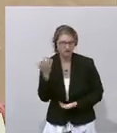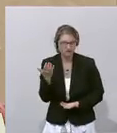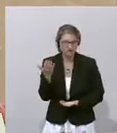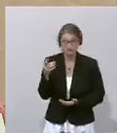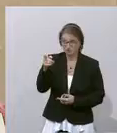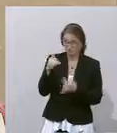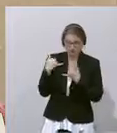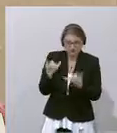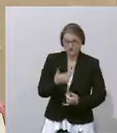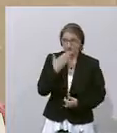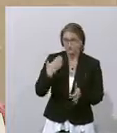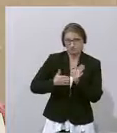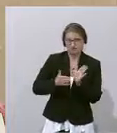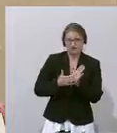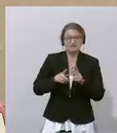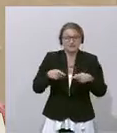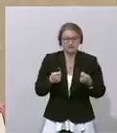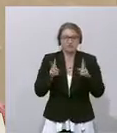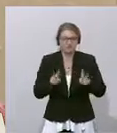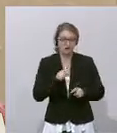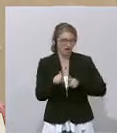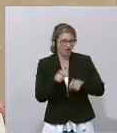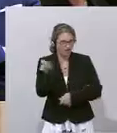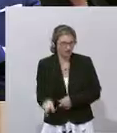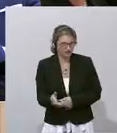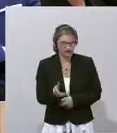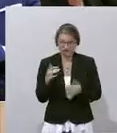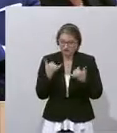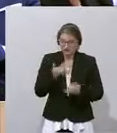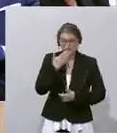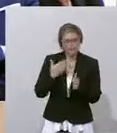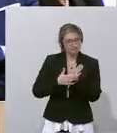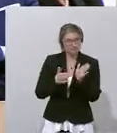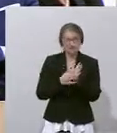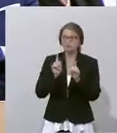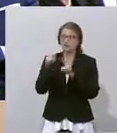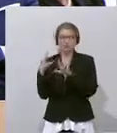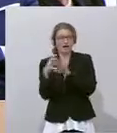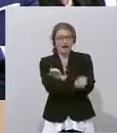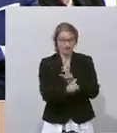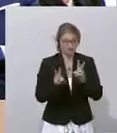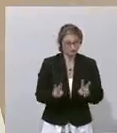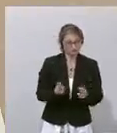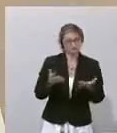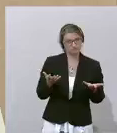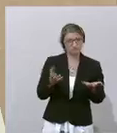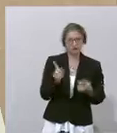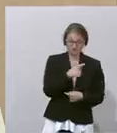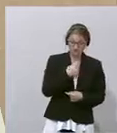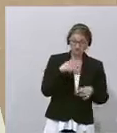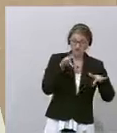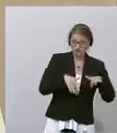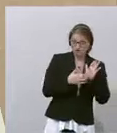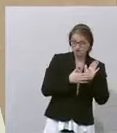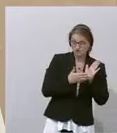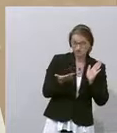Beweis für einen Hacker. Sie haben bis heute keinen Beweis für einen Angriff von außen. Aber was wir haben, sind Hinweise, dass es